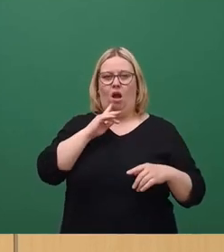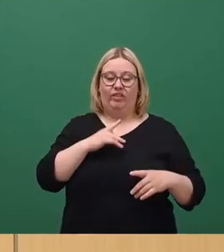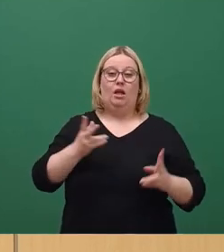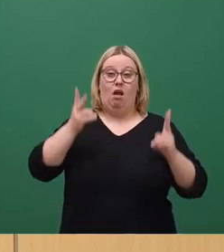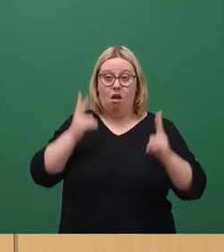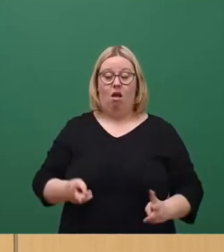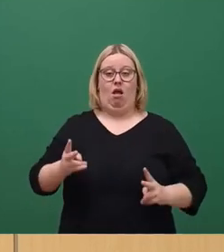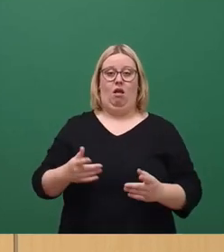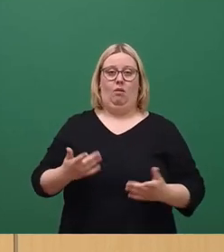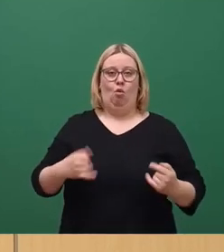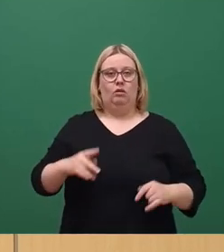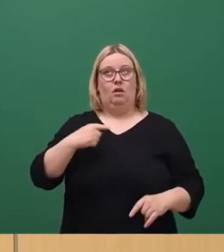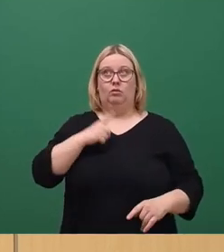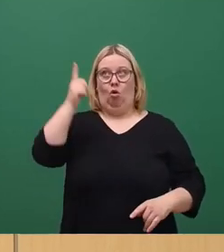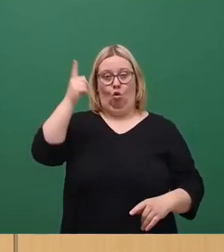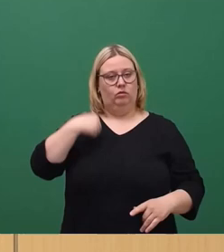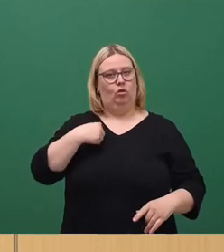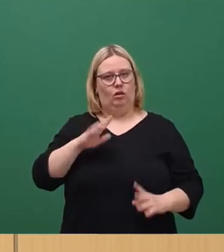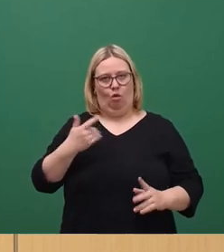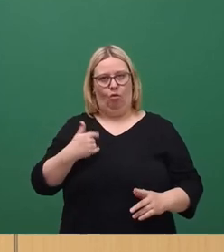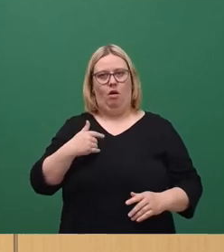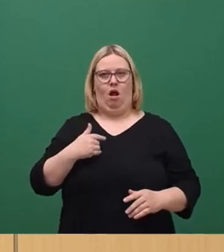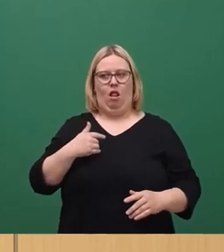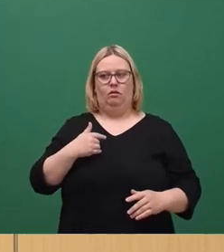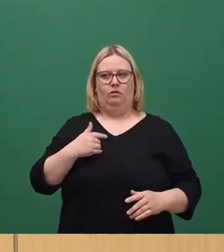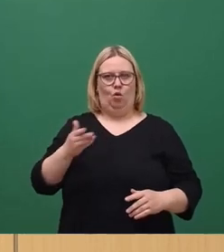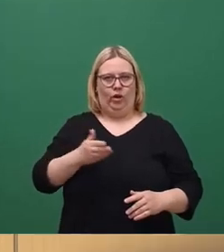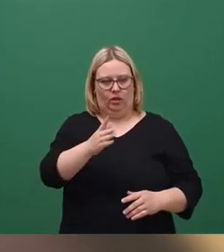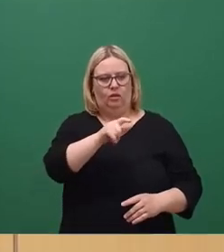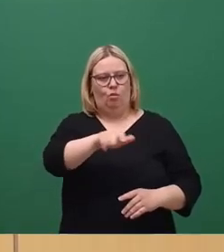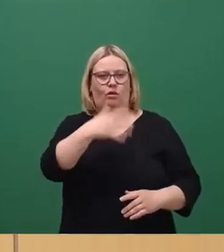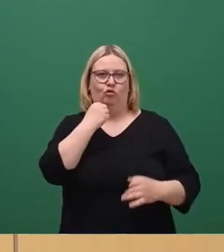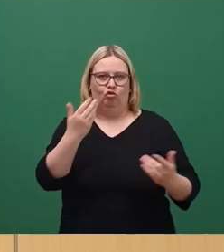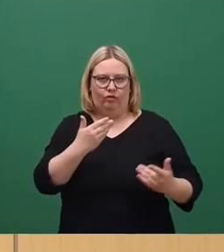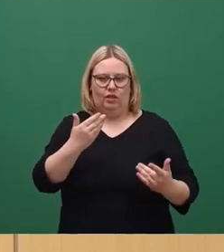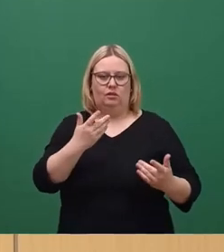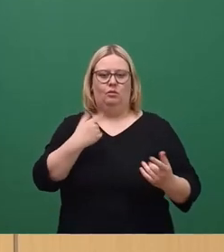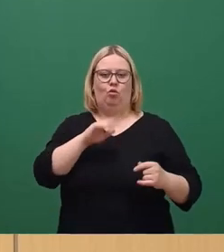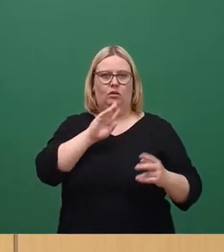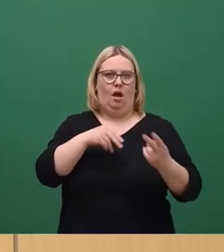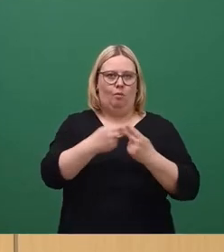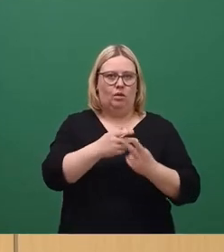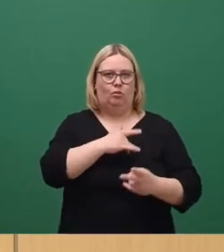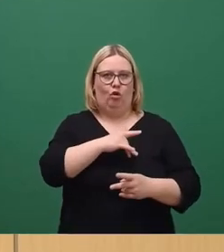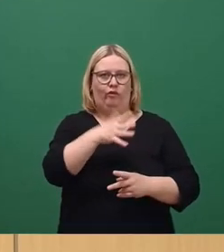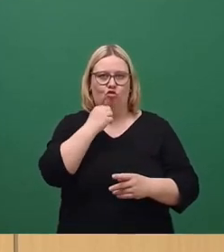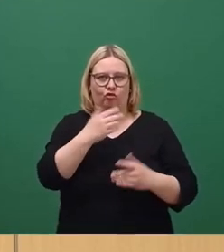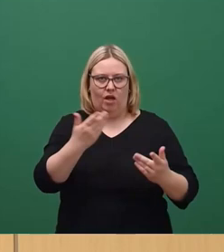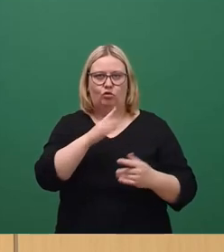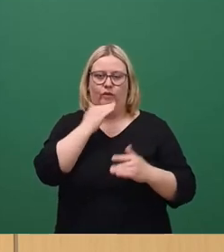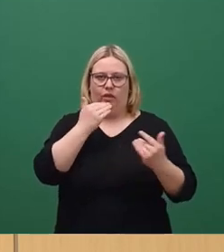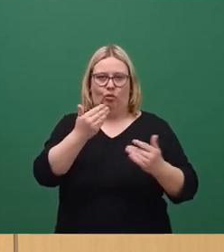sagen, Sie sind die da oben, sondern orientieren Sie sich daran, was die Bürger wollen, orientieren Sie sich daran, was die Betroffenen wollen und lehnen es ab. Vielen Dank.